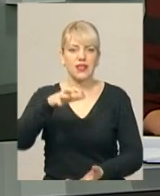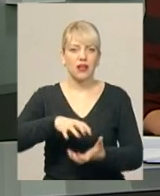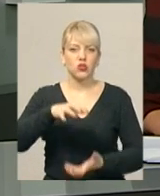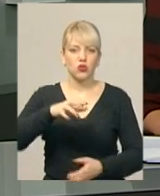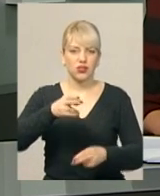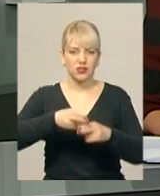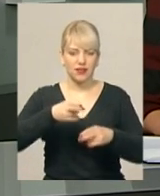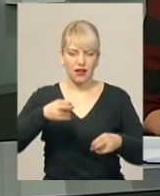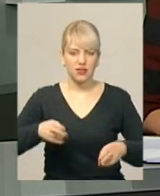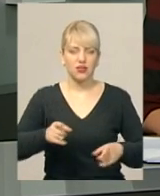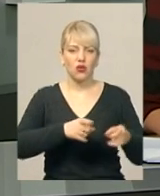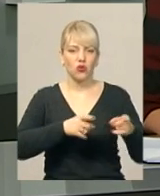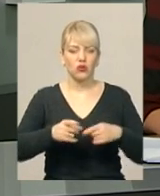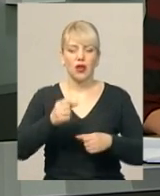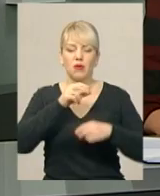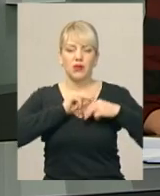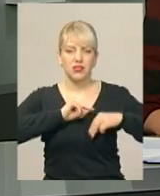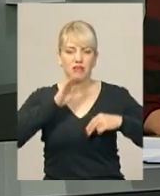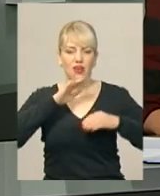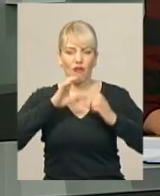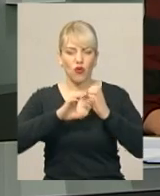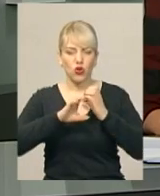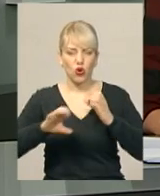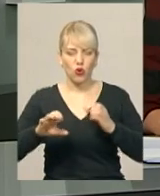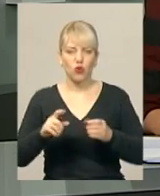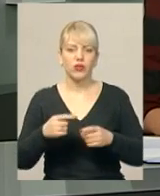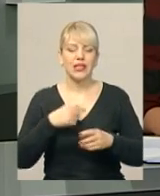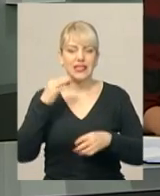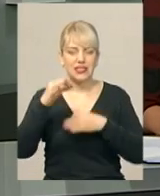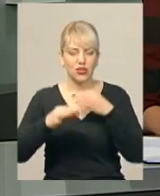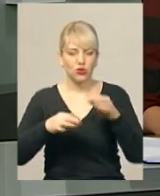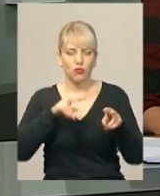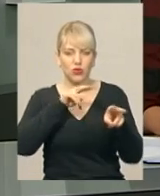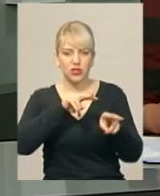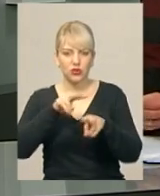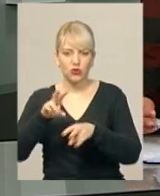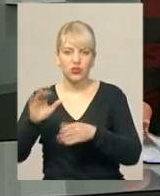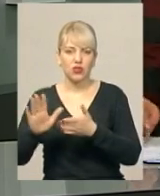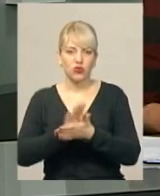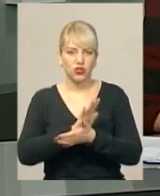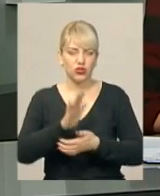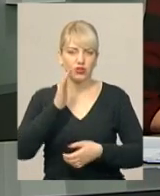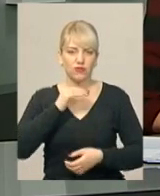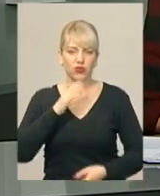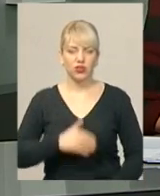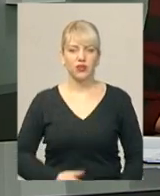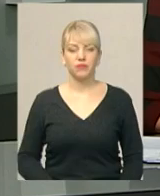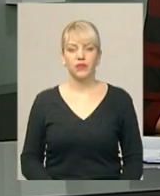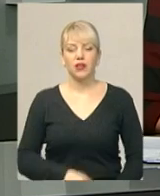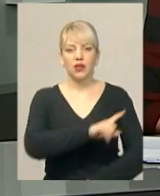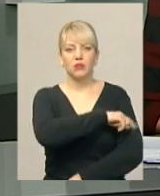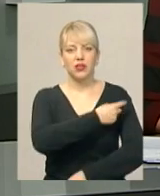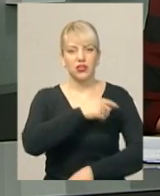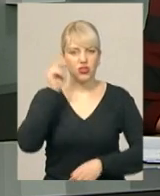Даньгуб. Працівники водогону цілодобово контролюють процес очищення води та роботу обладнання. Медичне